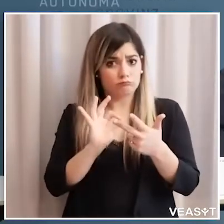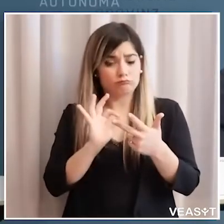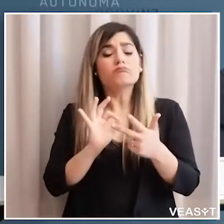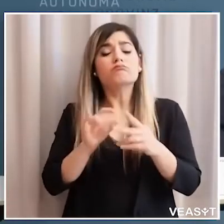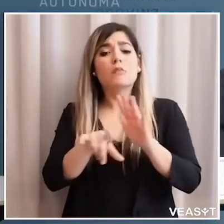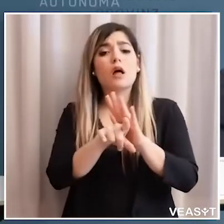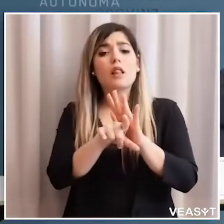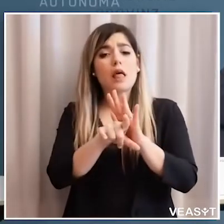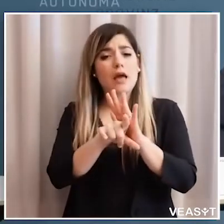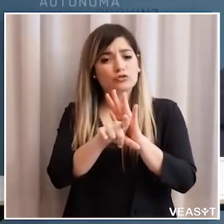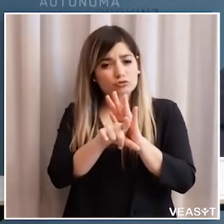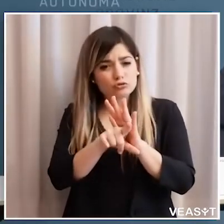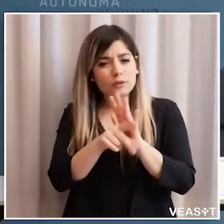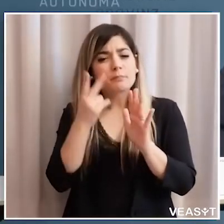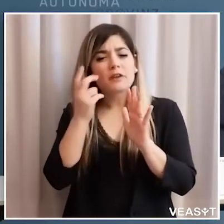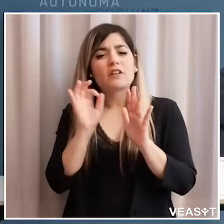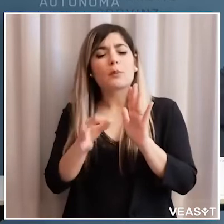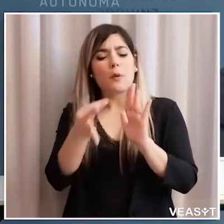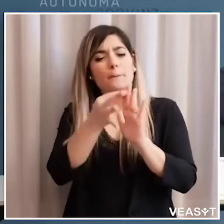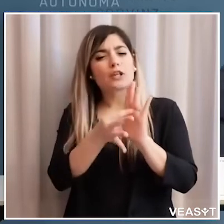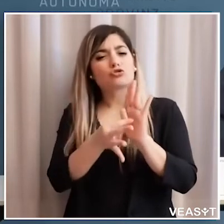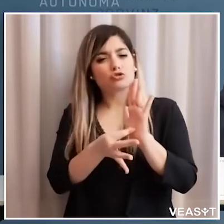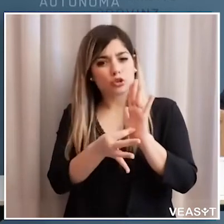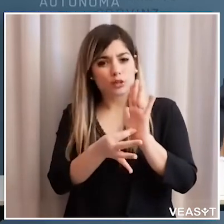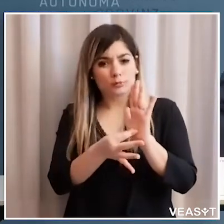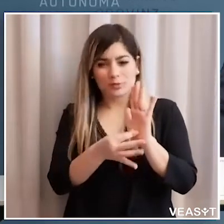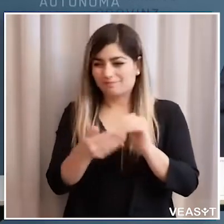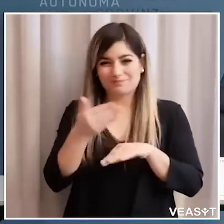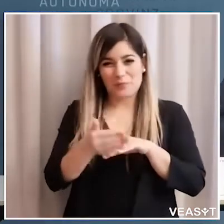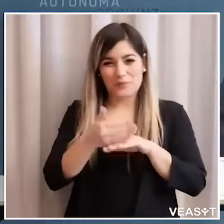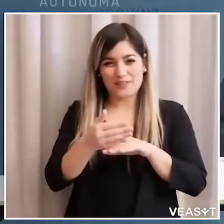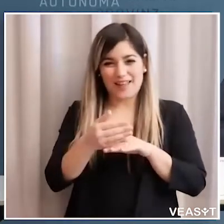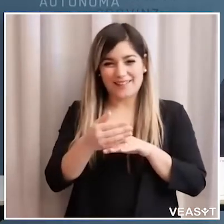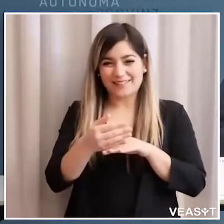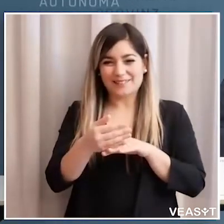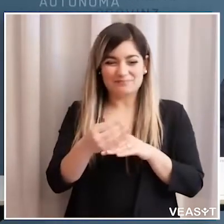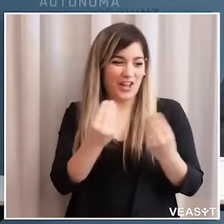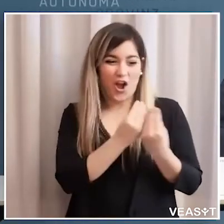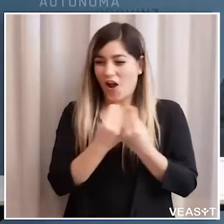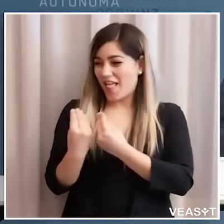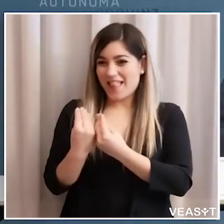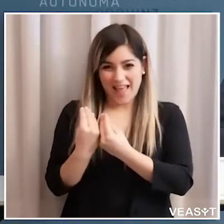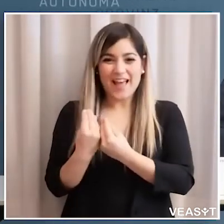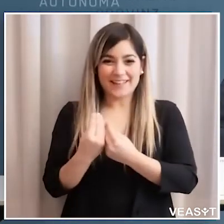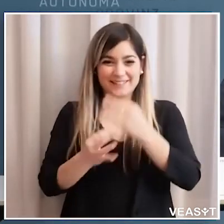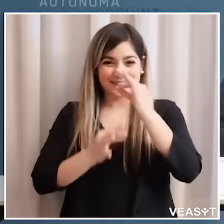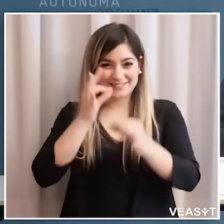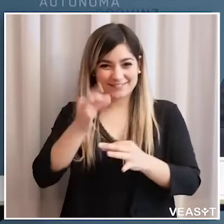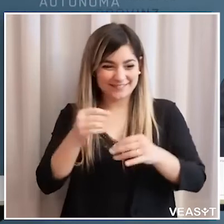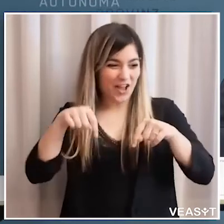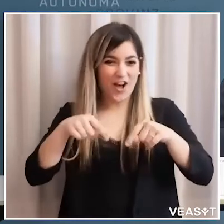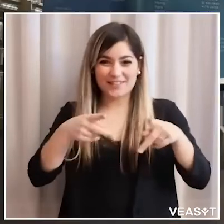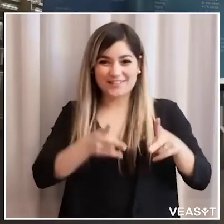la legge stessa prevede un principio poi lo ristoravano ovviamente anche i miei colleghi qui